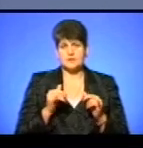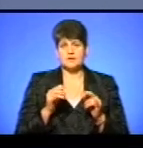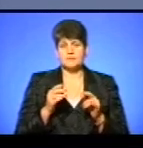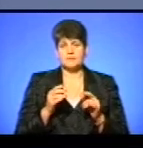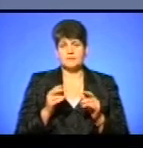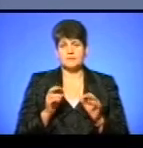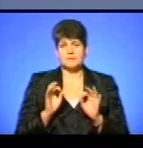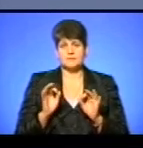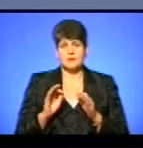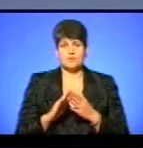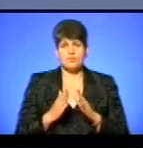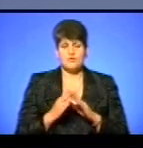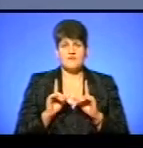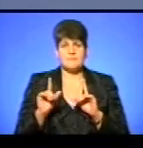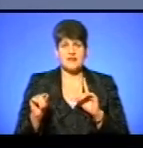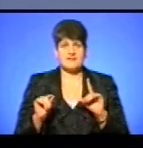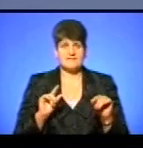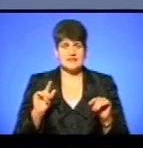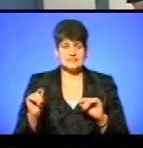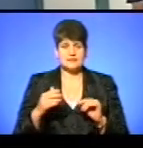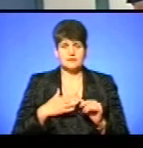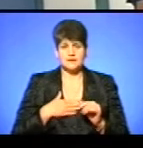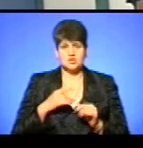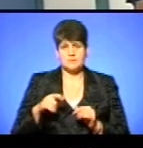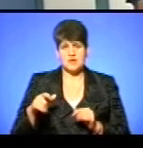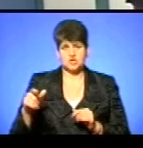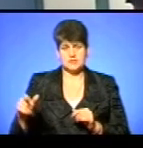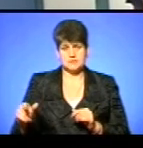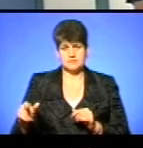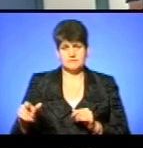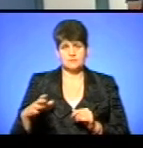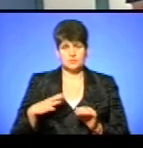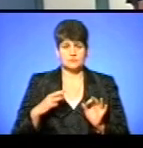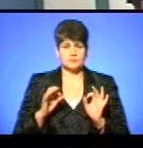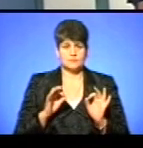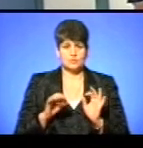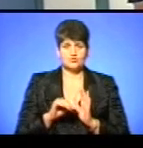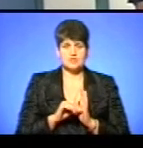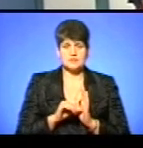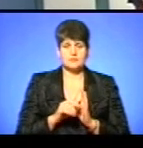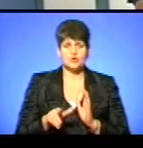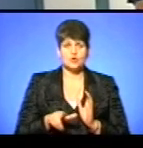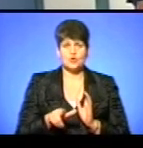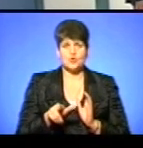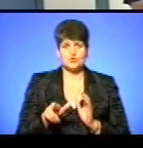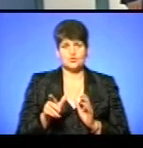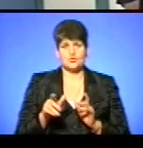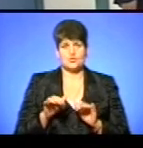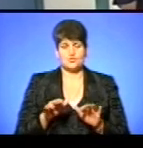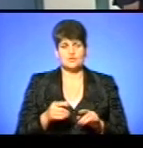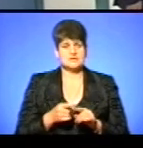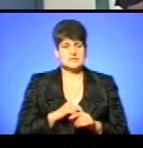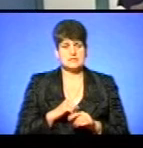забезпечили безпечні перевезення наших мешканців і були безпечними учасниками дорожнього руху. Оце зараз саме головне.